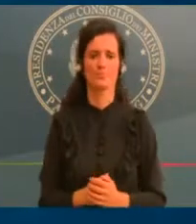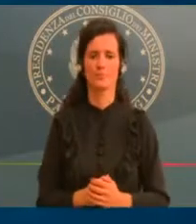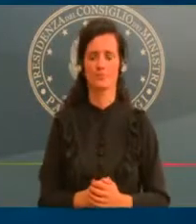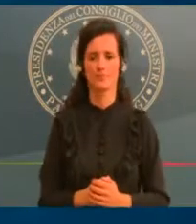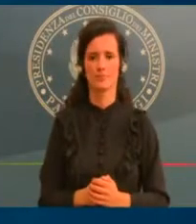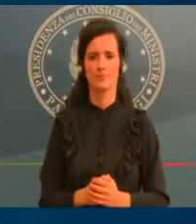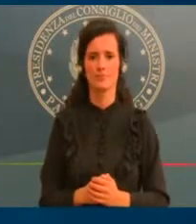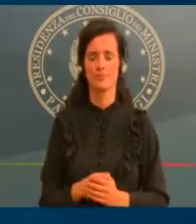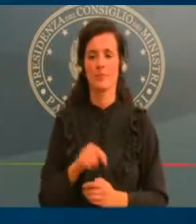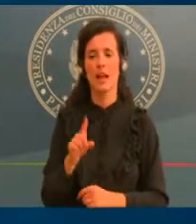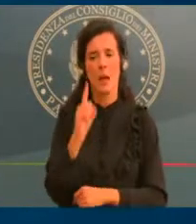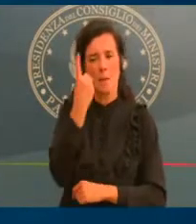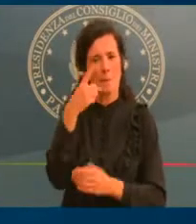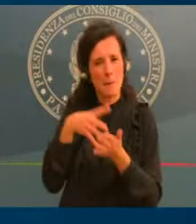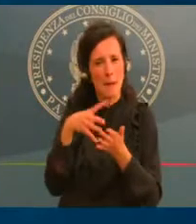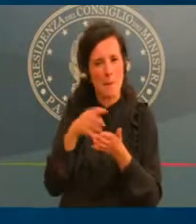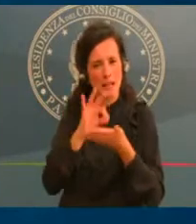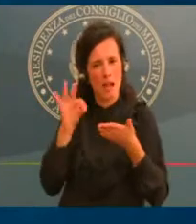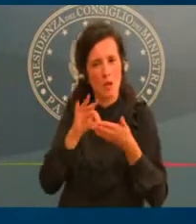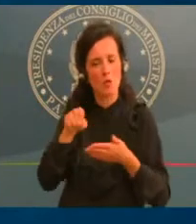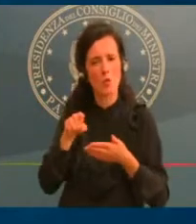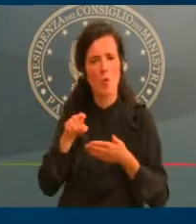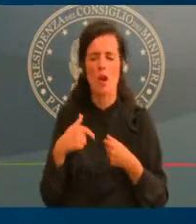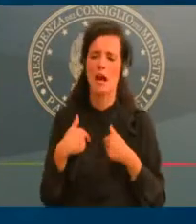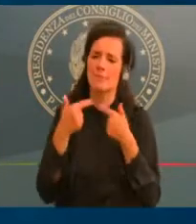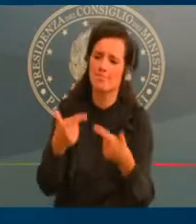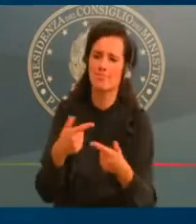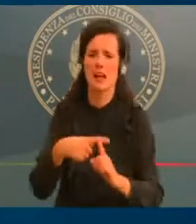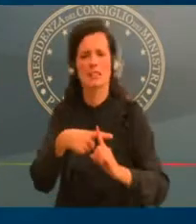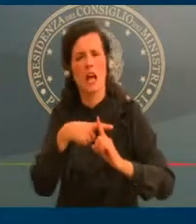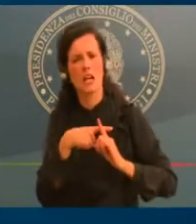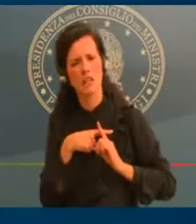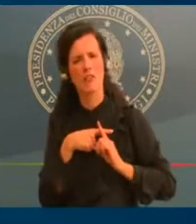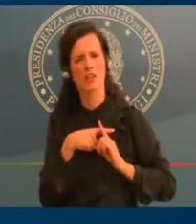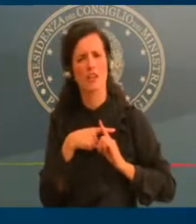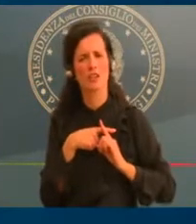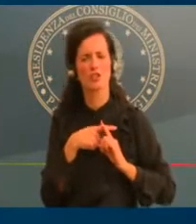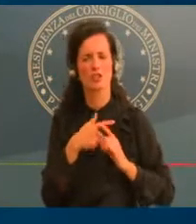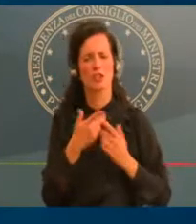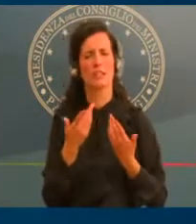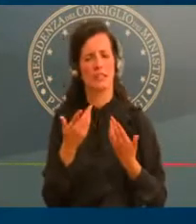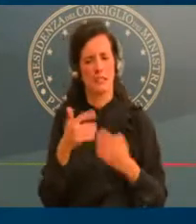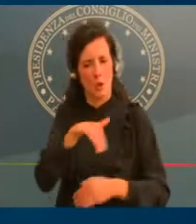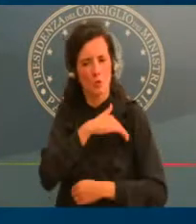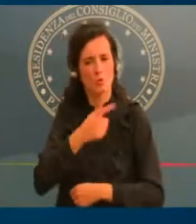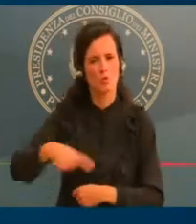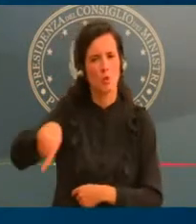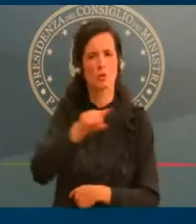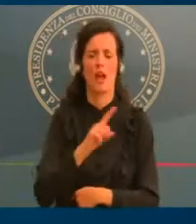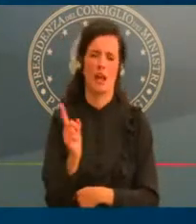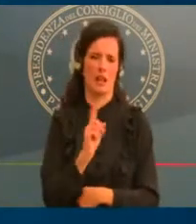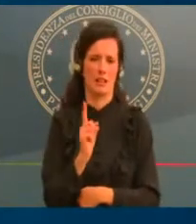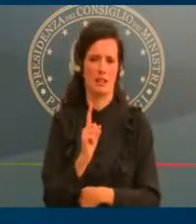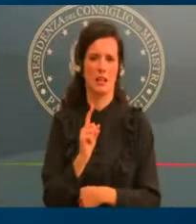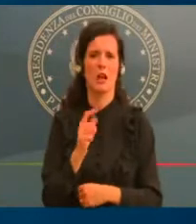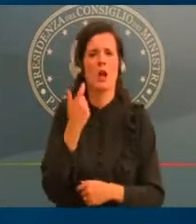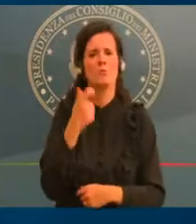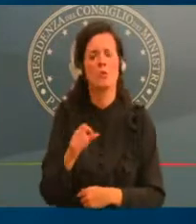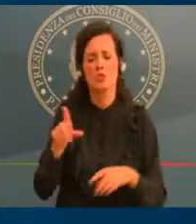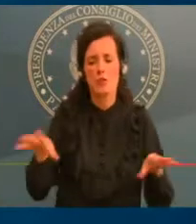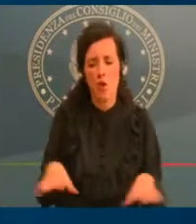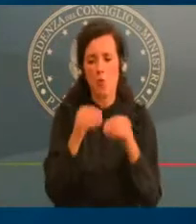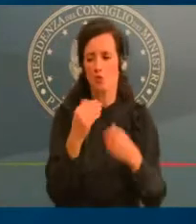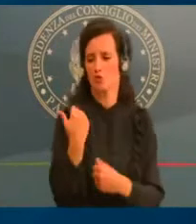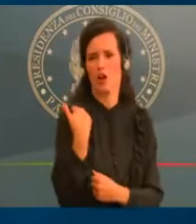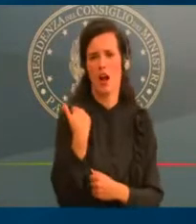Hanno iniziato da poco un nuovo ciclo scolastico, una nuova esperienza formativa, si sono appena conosciuti tra loro e